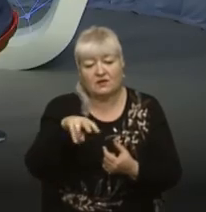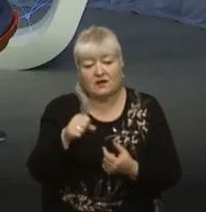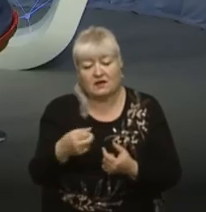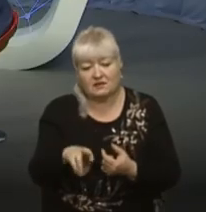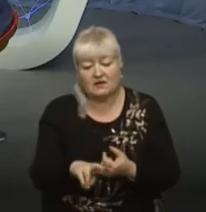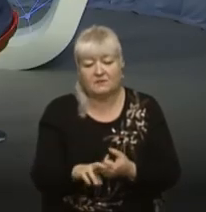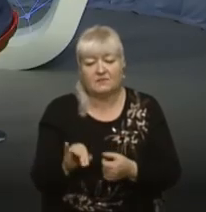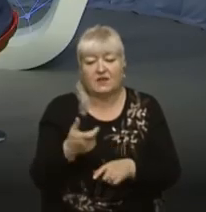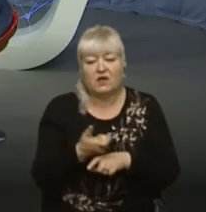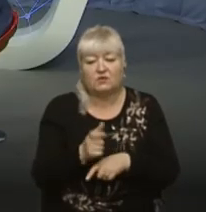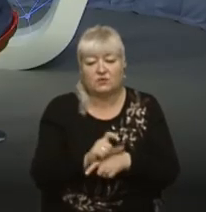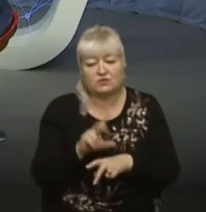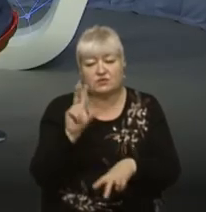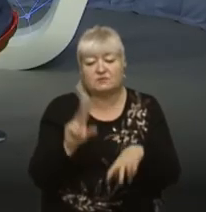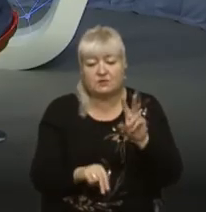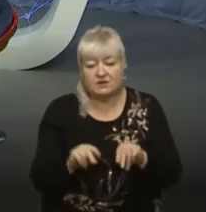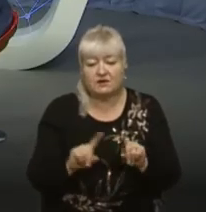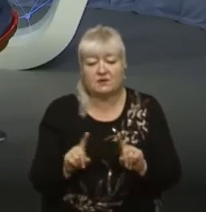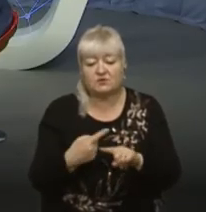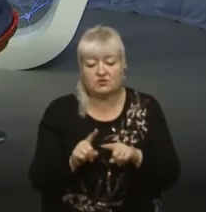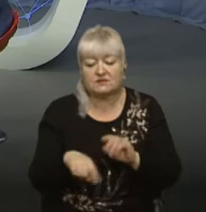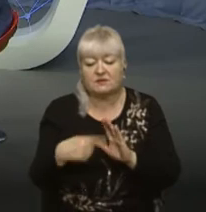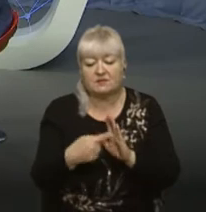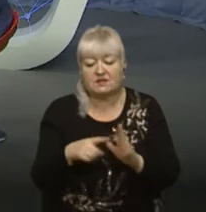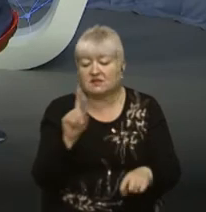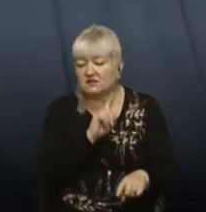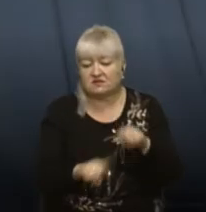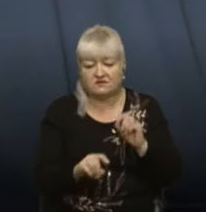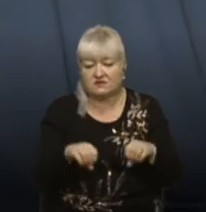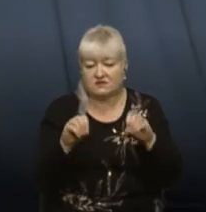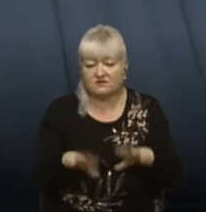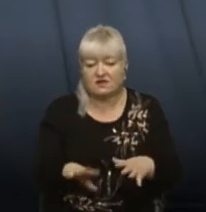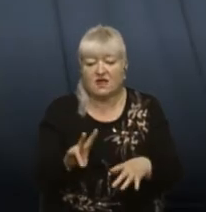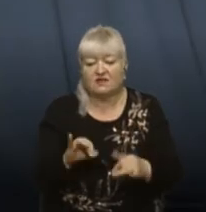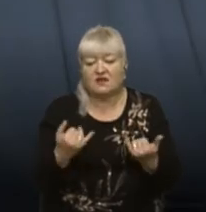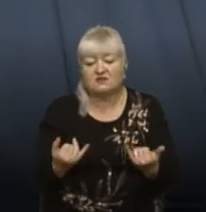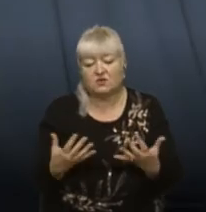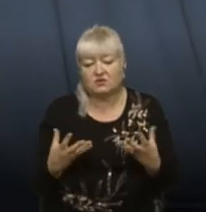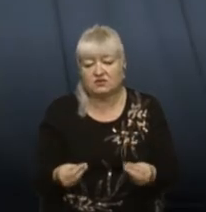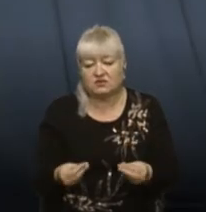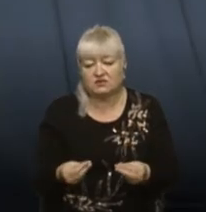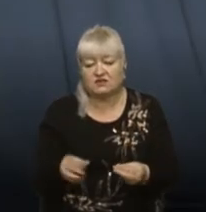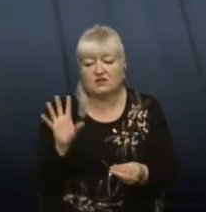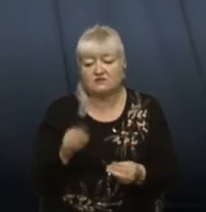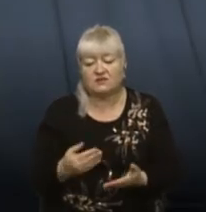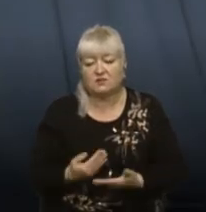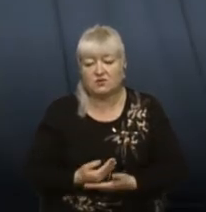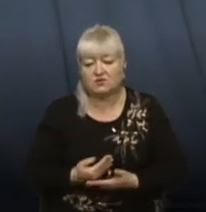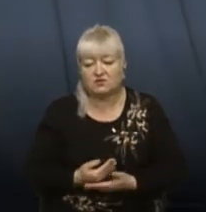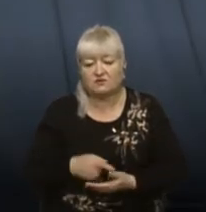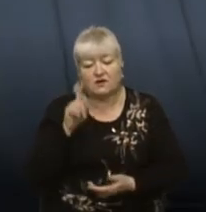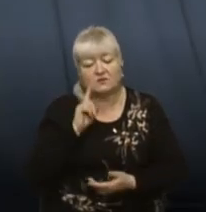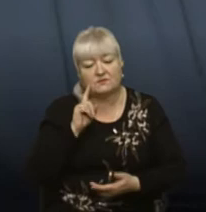Дуже сподіваємося, що це питання якнайшвидше вирішиться, але на сьогоднішній день практично всі проживають в